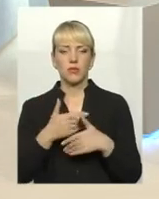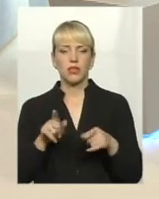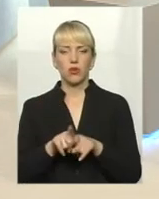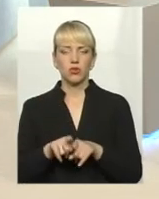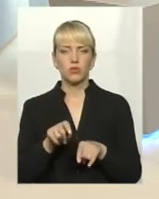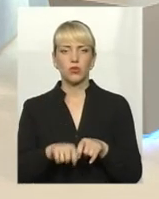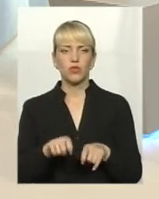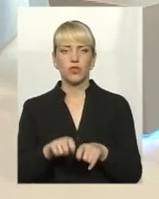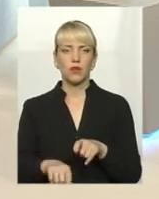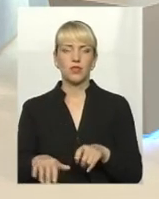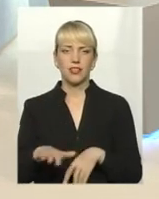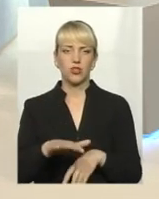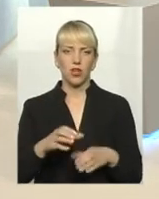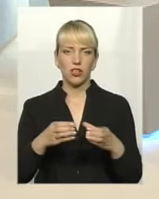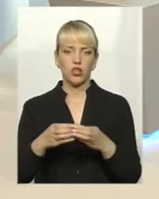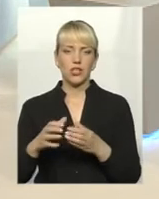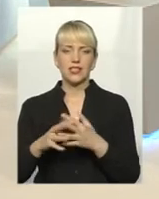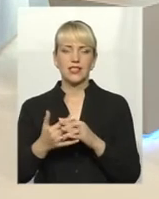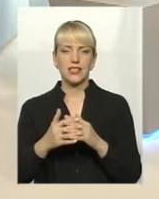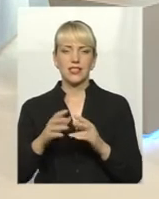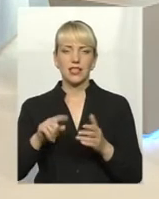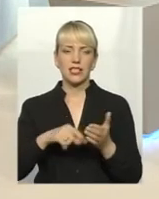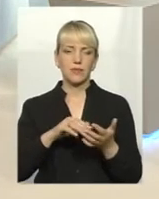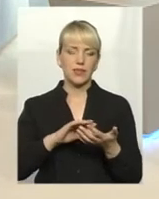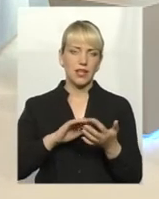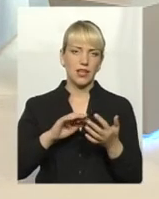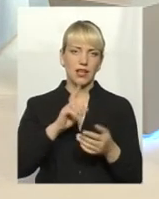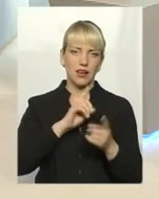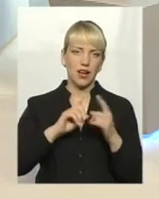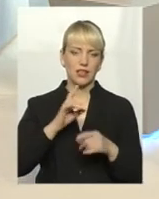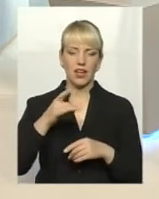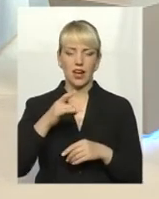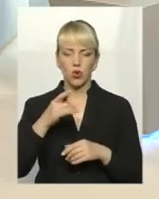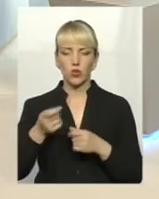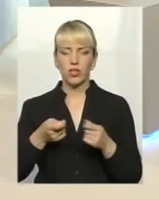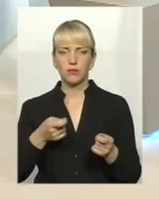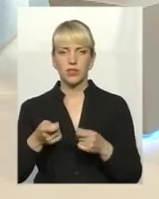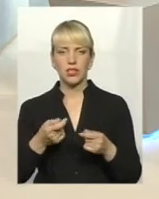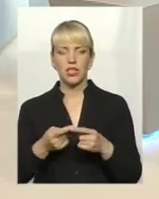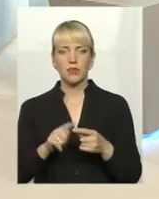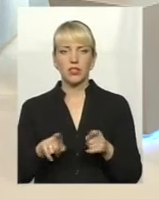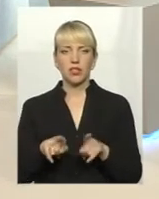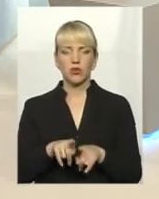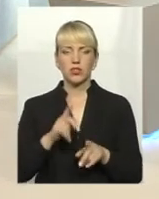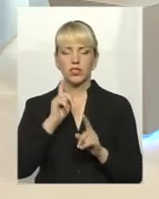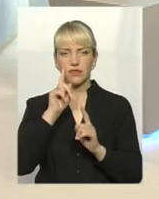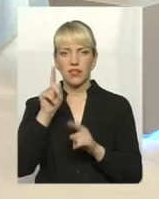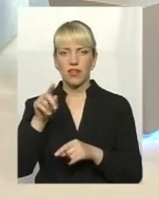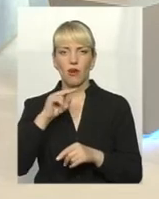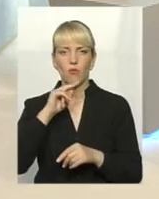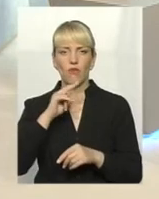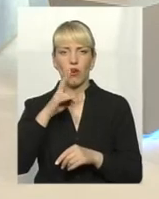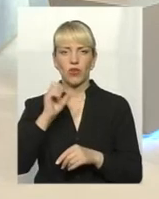територіальні громади, сільські, селищні, міські ради, районні адміністрації. Під час цього ми теж звертаємо увагу на